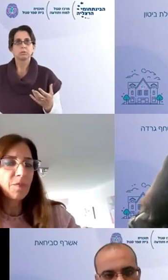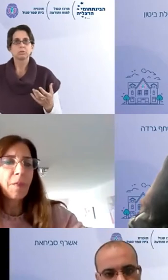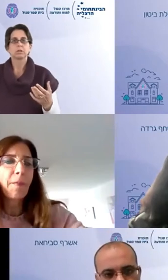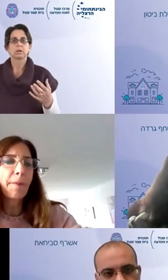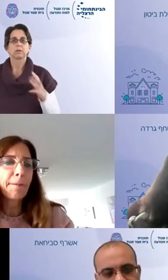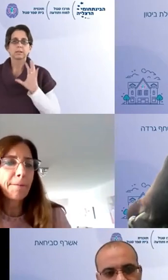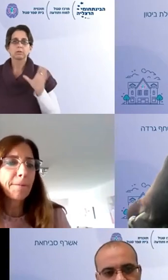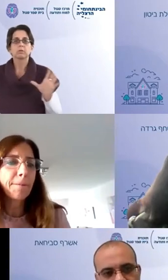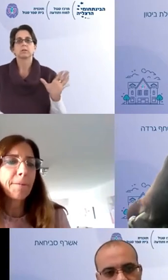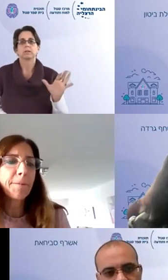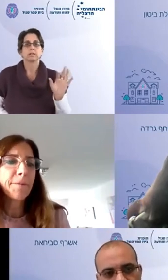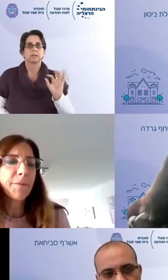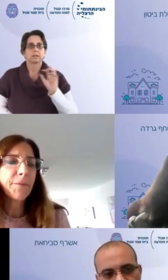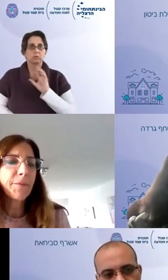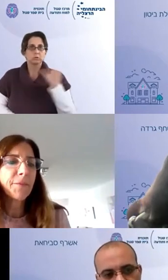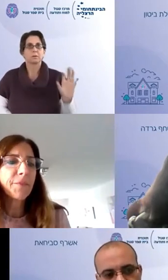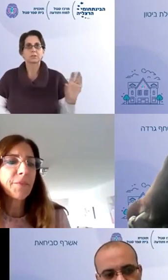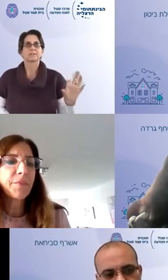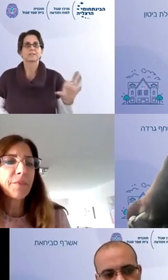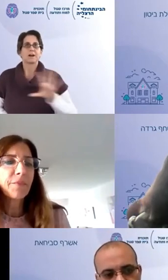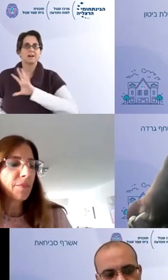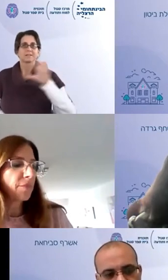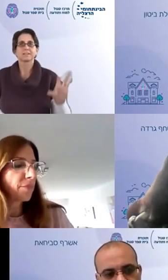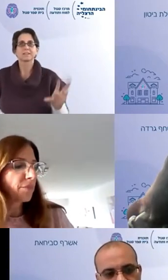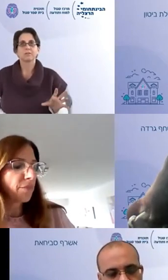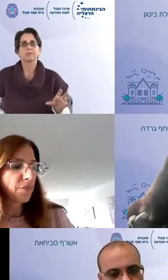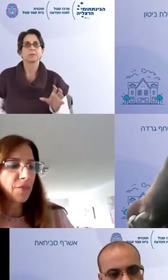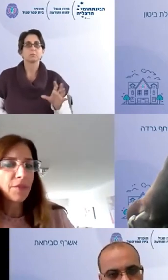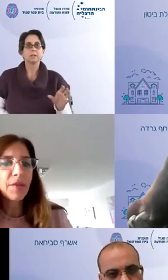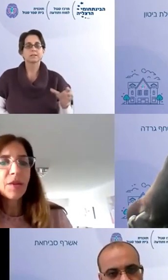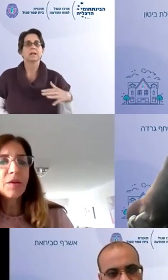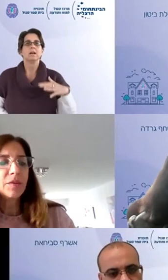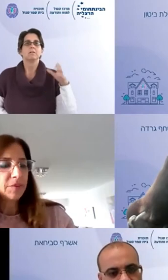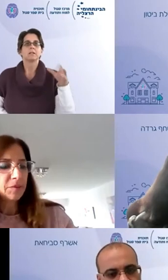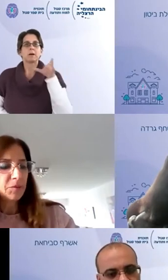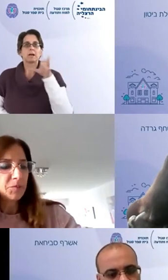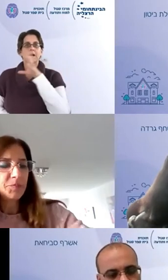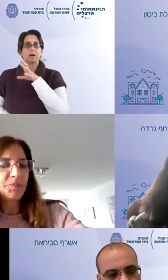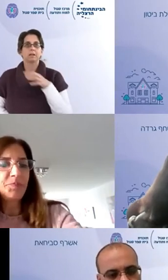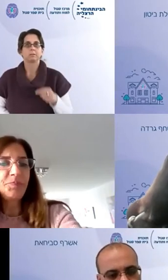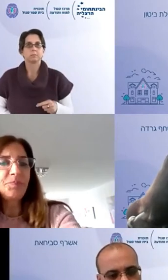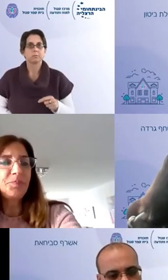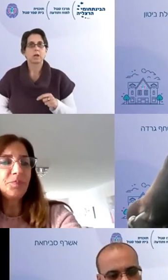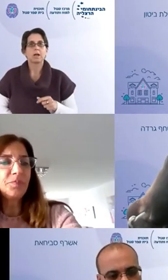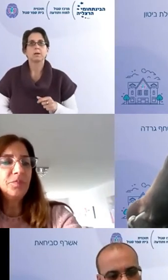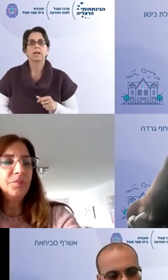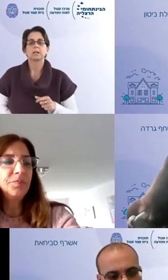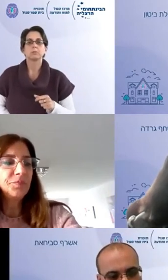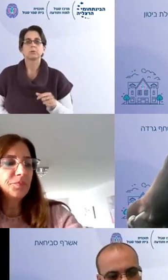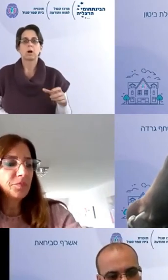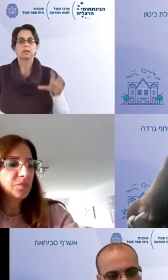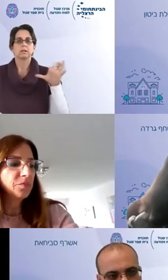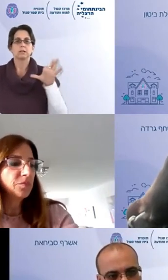על חיבור אנחנו נעשה קודם כל הכרות ממש קצרה כזה סבב ובלית ואני אשמח ככה אם כל אחד